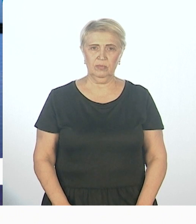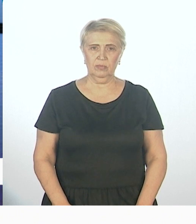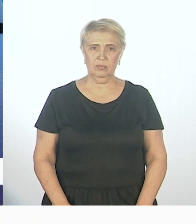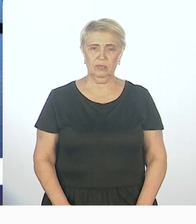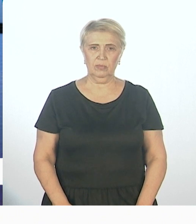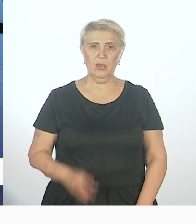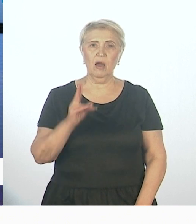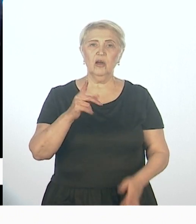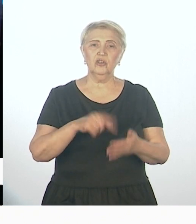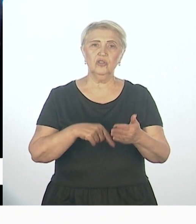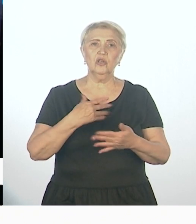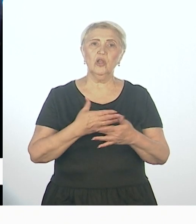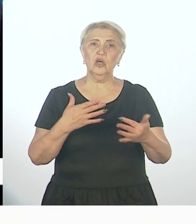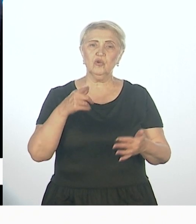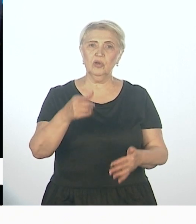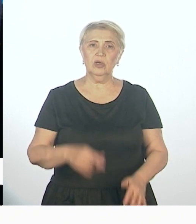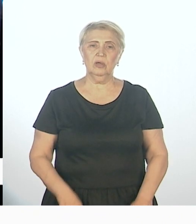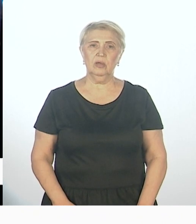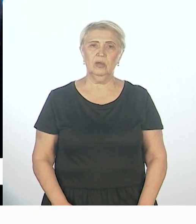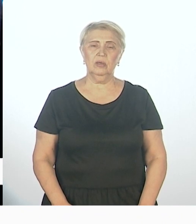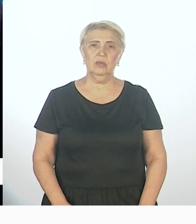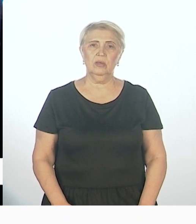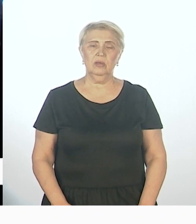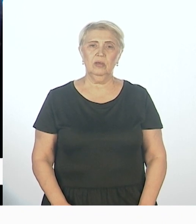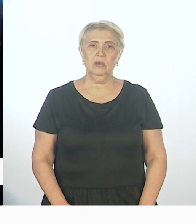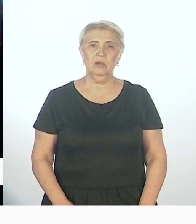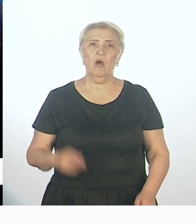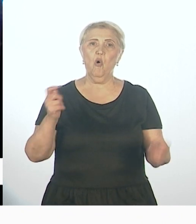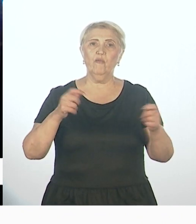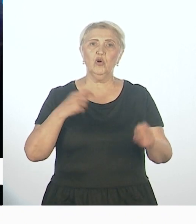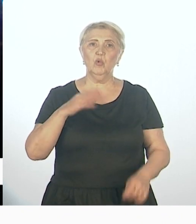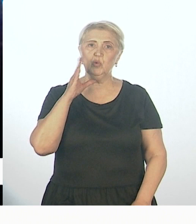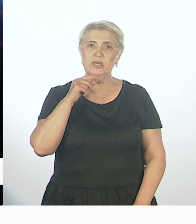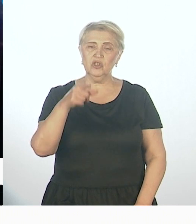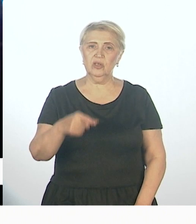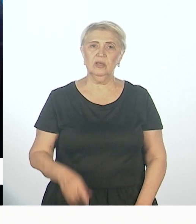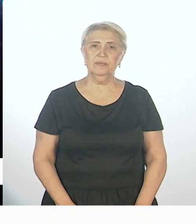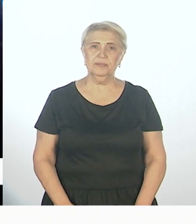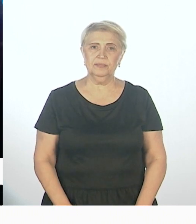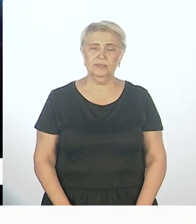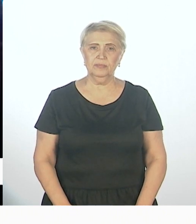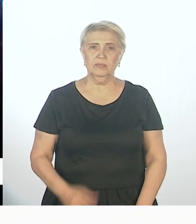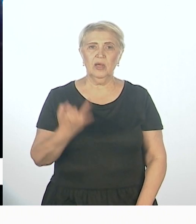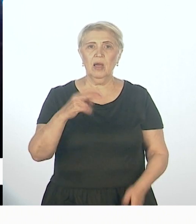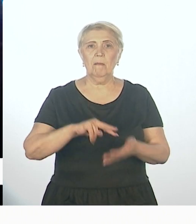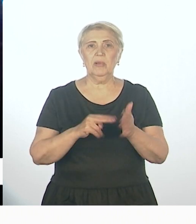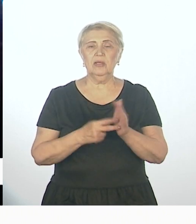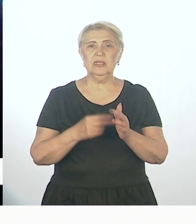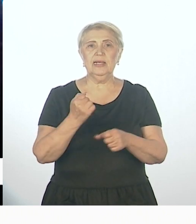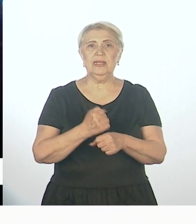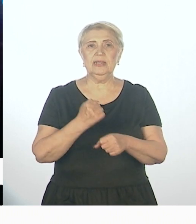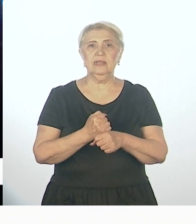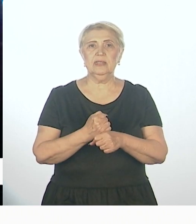Как считаете, насколько по десятибальной шкале форум успешный, и планируется ли сделать его